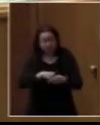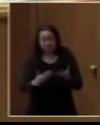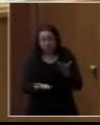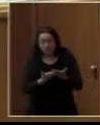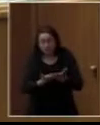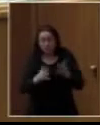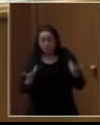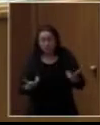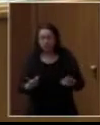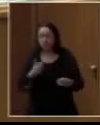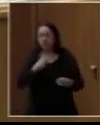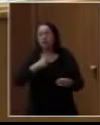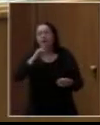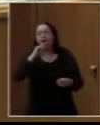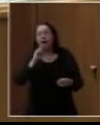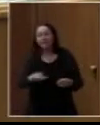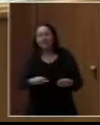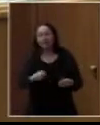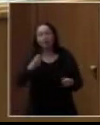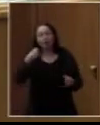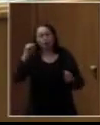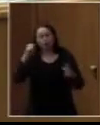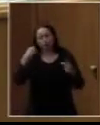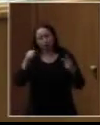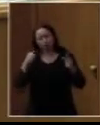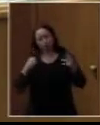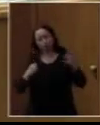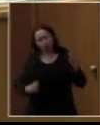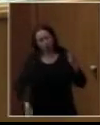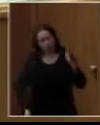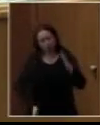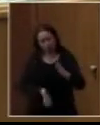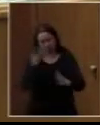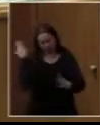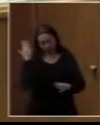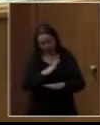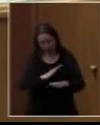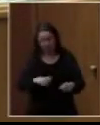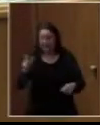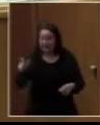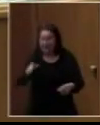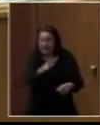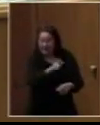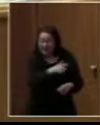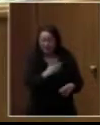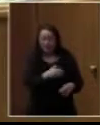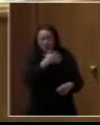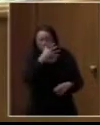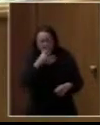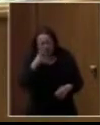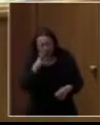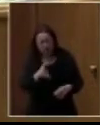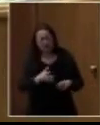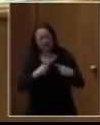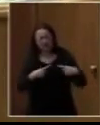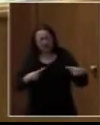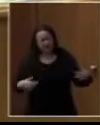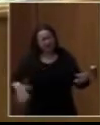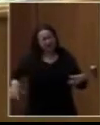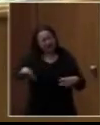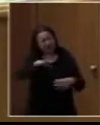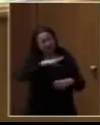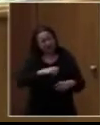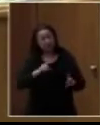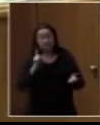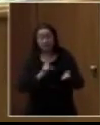Απαντώ όχι Σε όλα τα παραπάνω ερωτήματα Και οι ίδιοι όμως οι εξαρτημένες Εξαρτημένες με κλινική αναπηρία Πρέπει να πάρουν το κομμάτι ευθύνης που τους